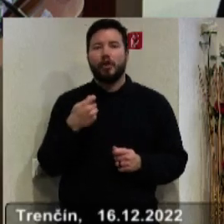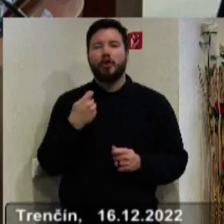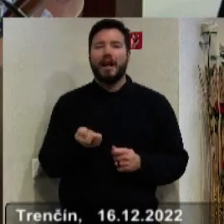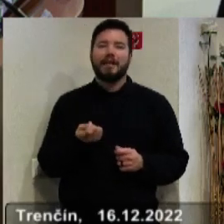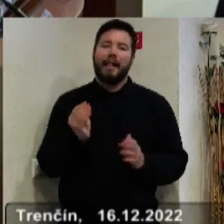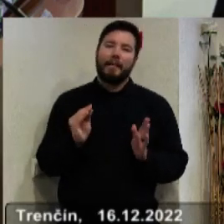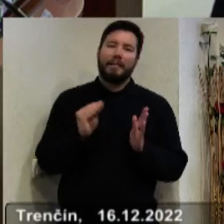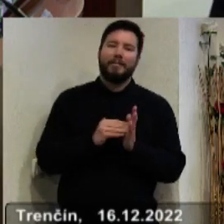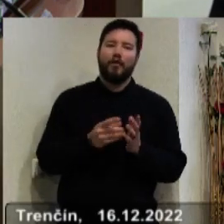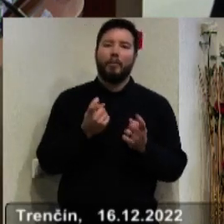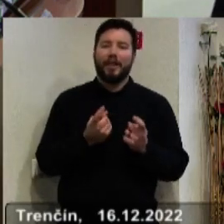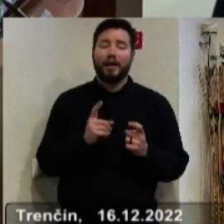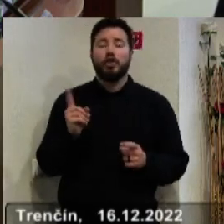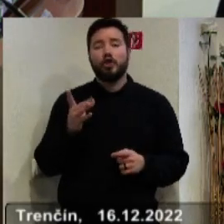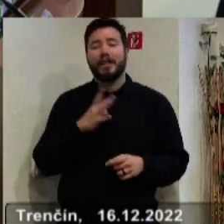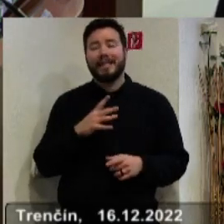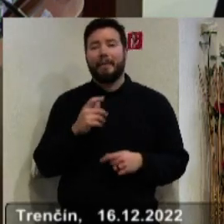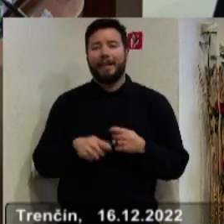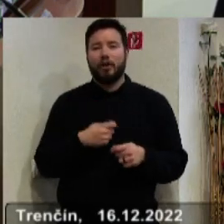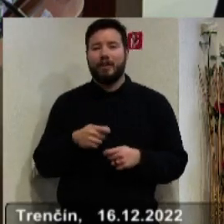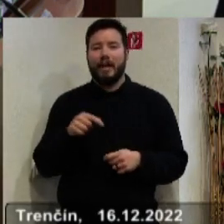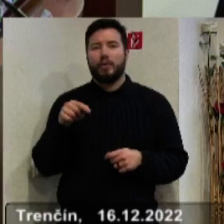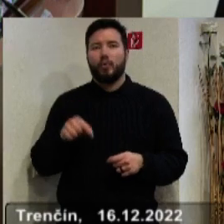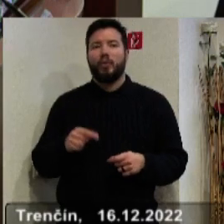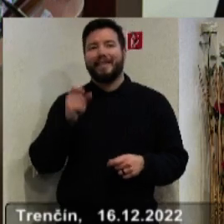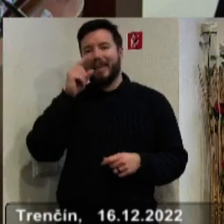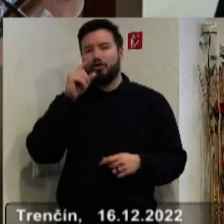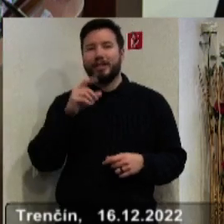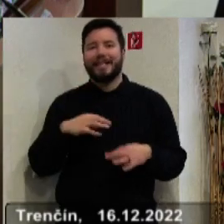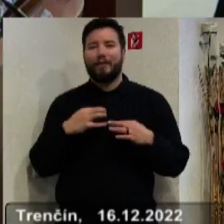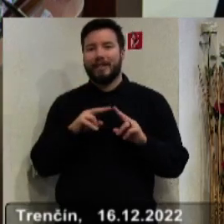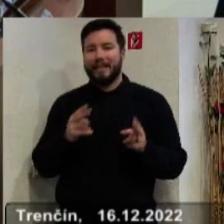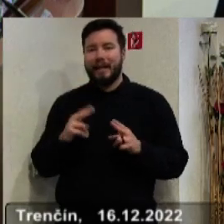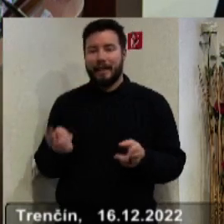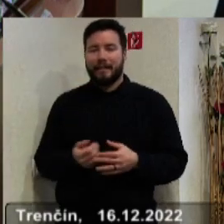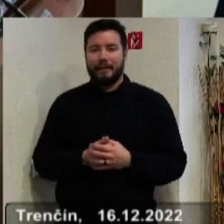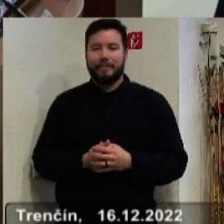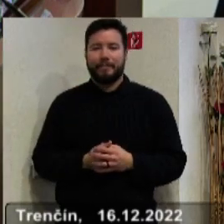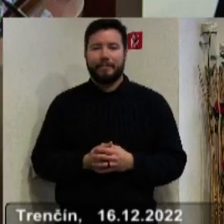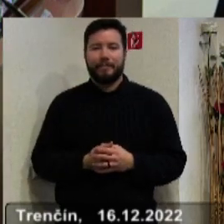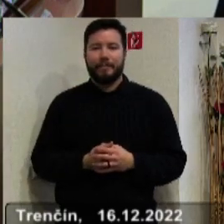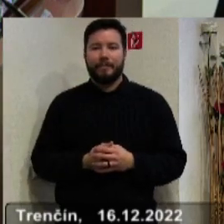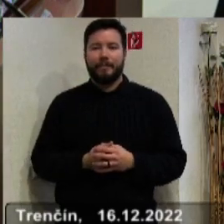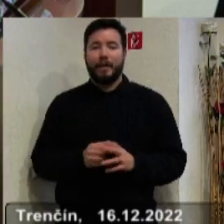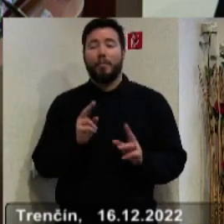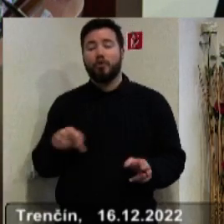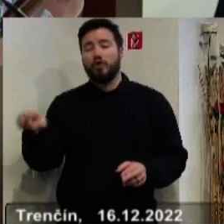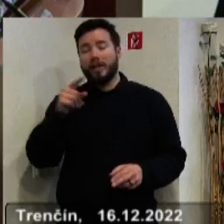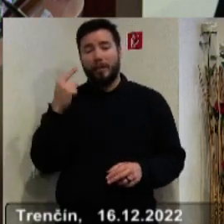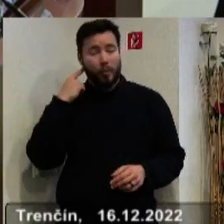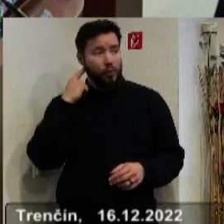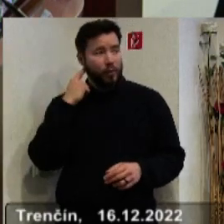motiváciu pre tých, ktorí by chceli spracovať do našich zdravotníckých zariadení. A asi ste zachytili